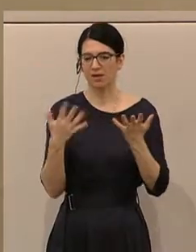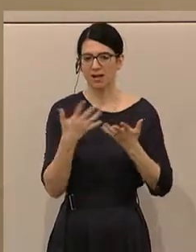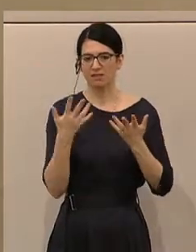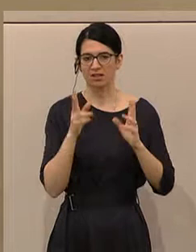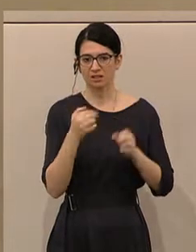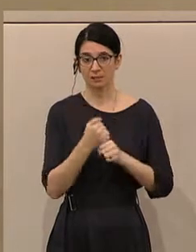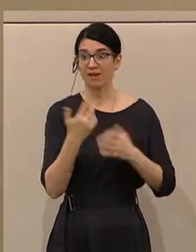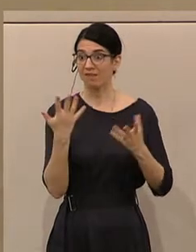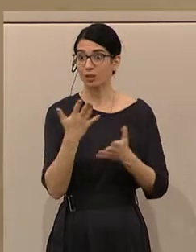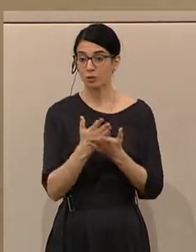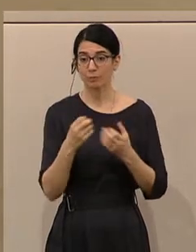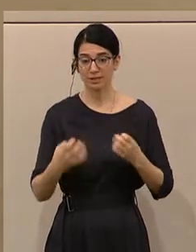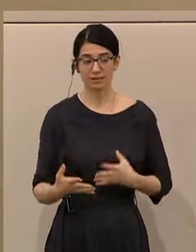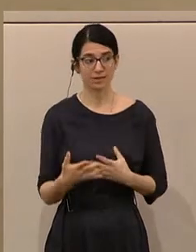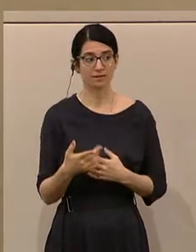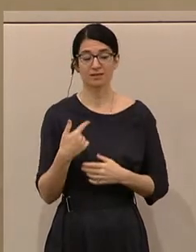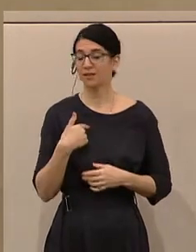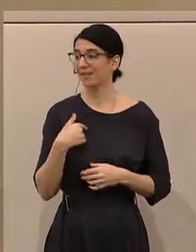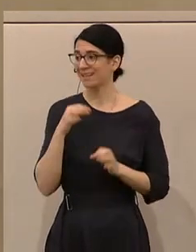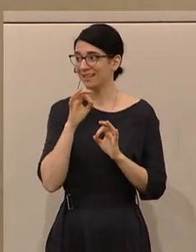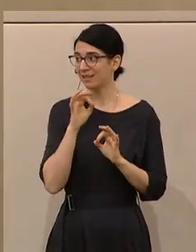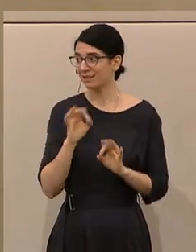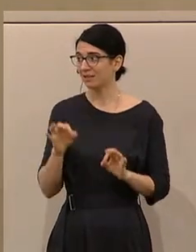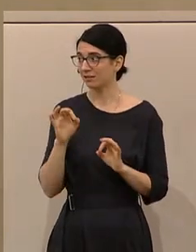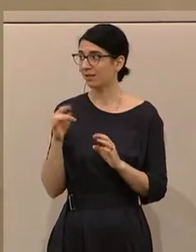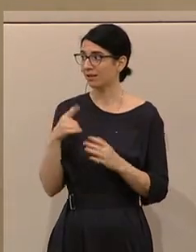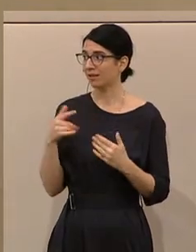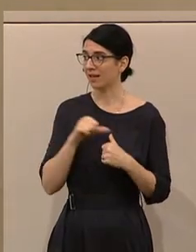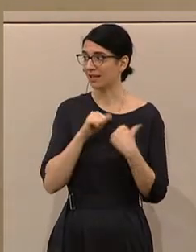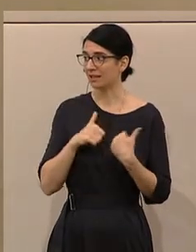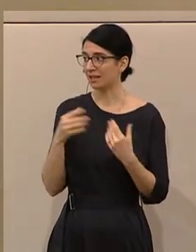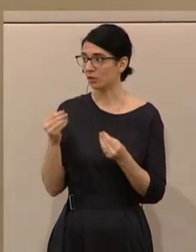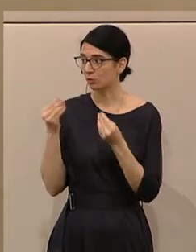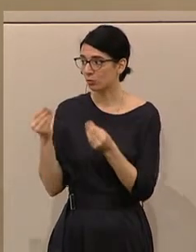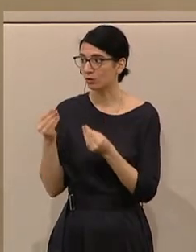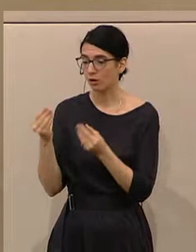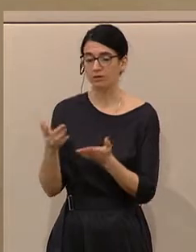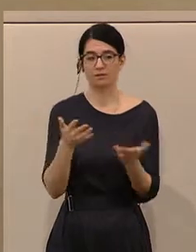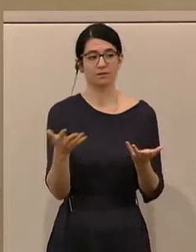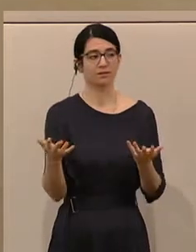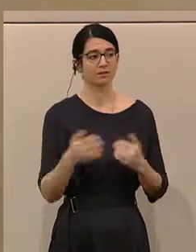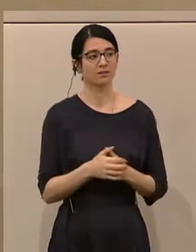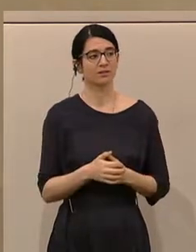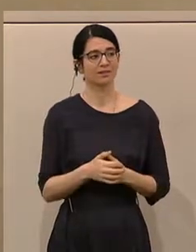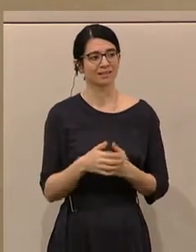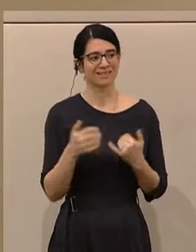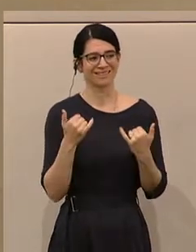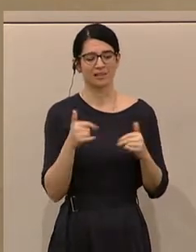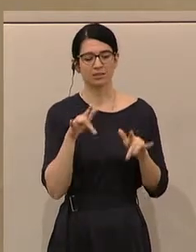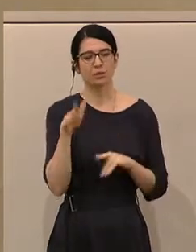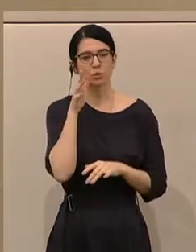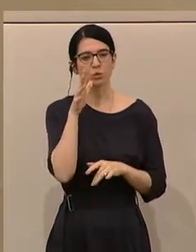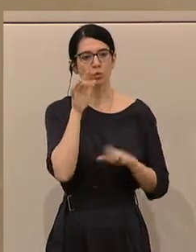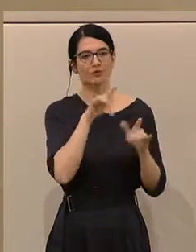genommen? Sehr geehrte Frau Ministerin, herzlichen Dank und herzliches Grüß Gott. Sie sind, glaube ich, jetzt erst gekommen. Es wird in Zukunft eine